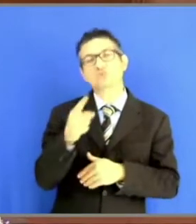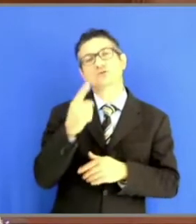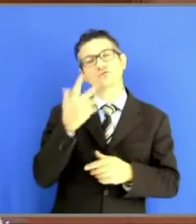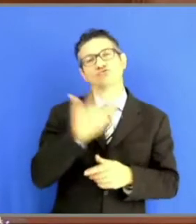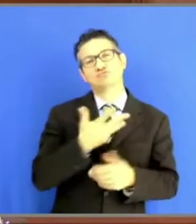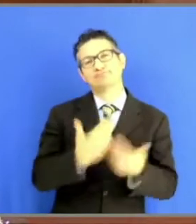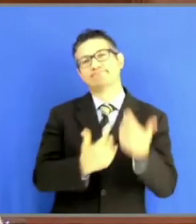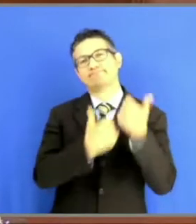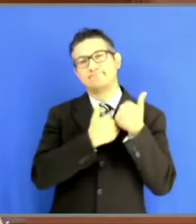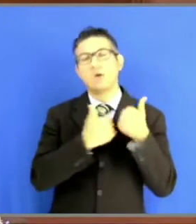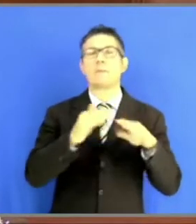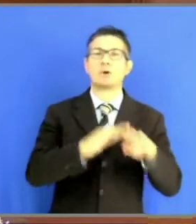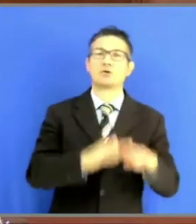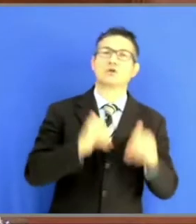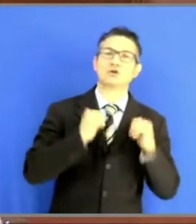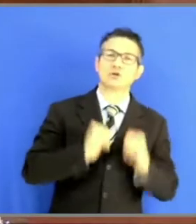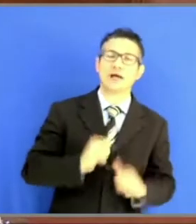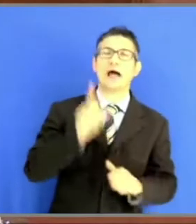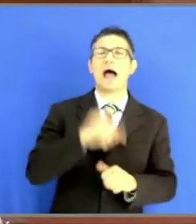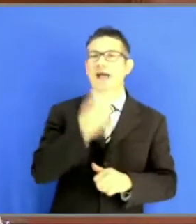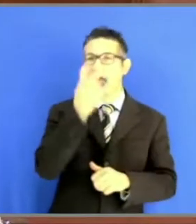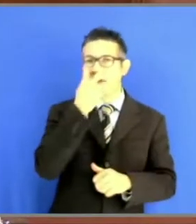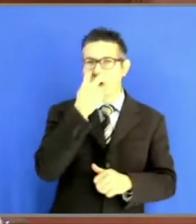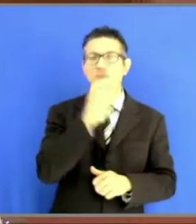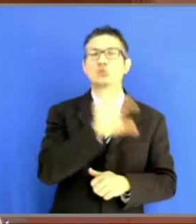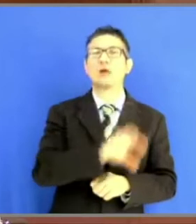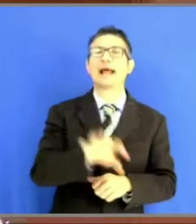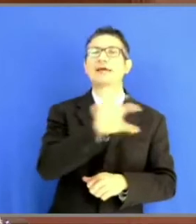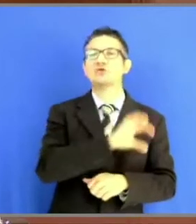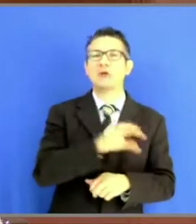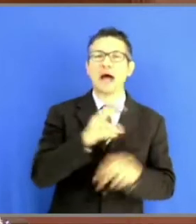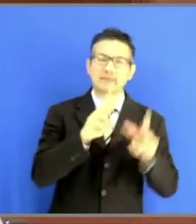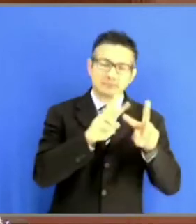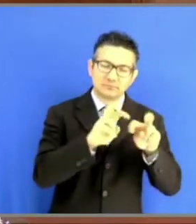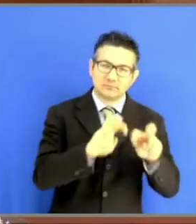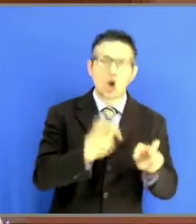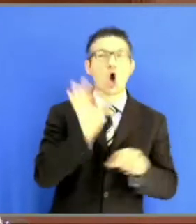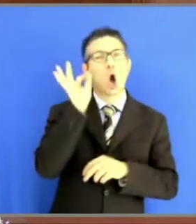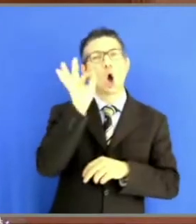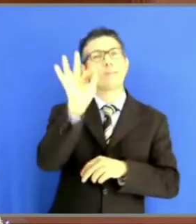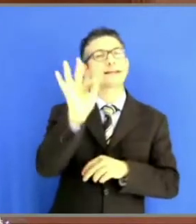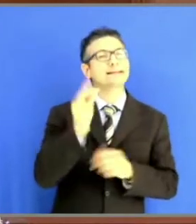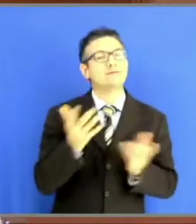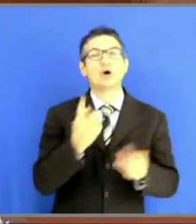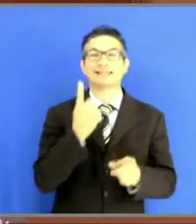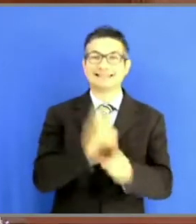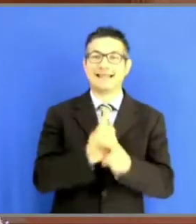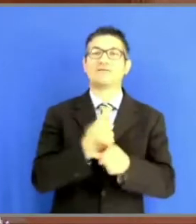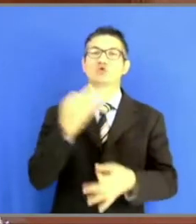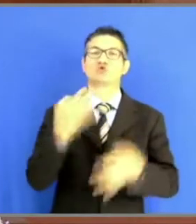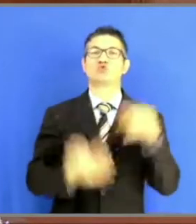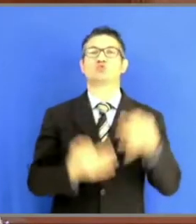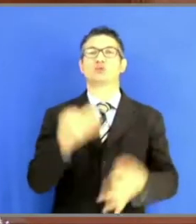alla protezione civile, l'Avvocatura regionale con l'obiettivo che abbiamo sempre dato. sia fatta giustizia e